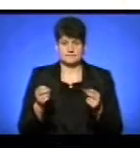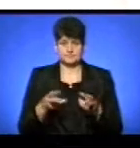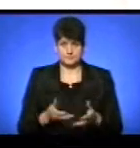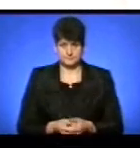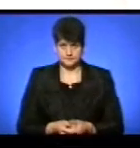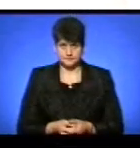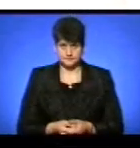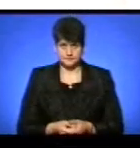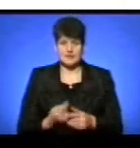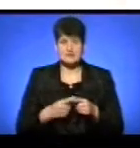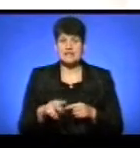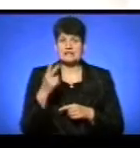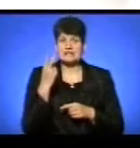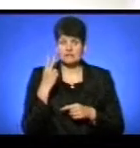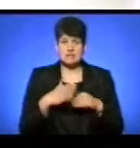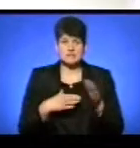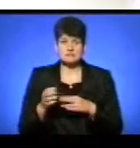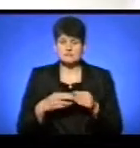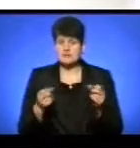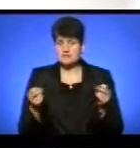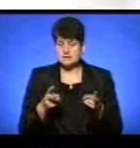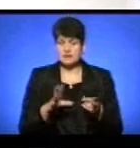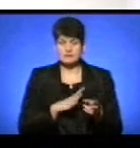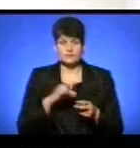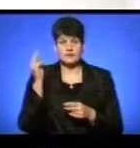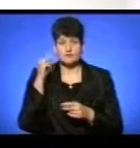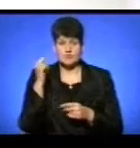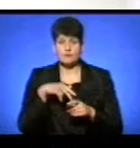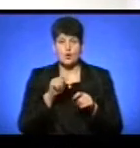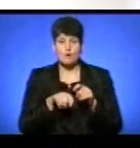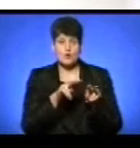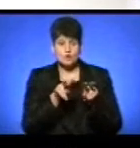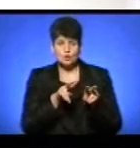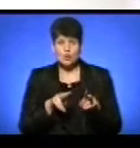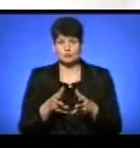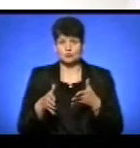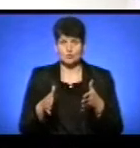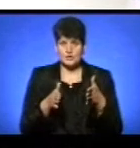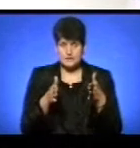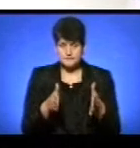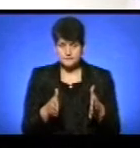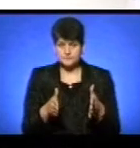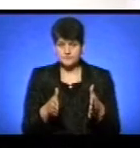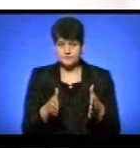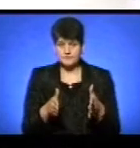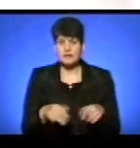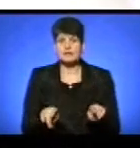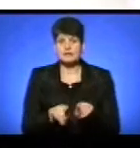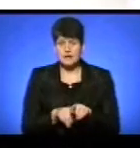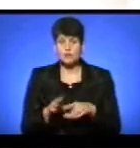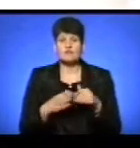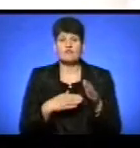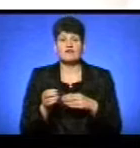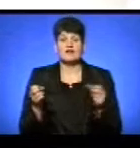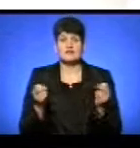два фахівці, які пройшли навчання по моніторингу самих доріг, це також фахівці